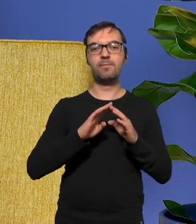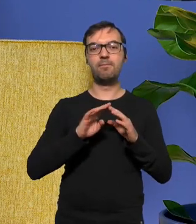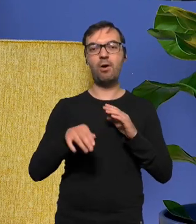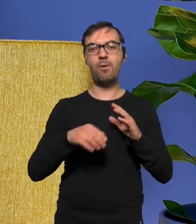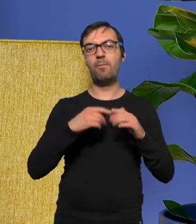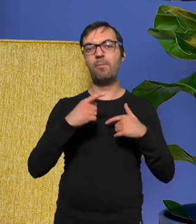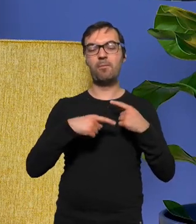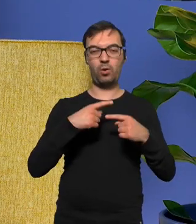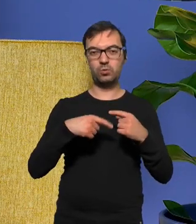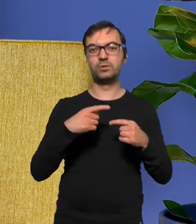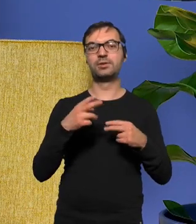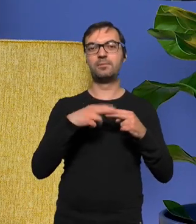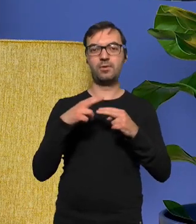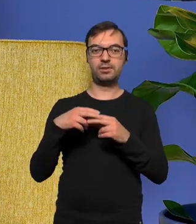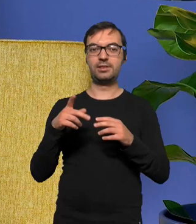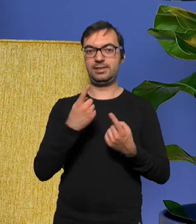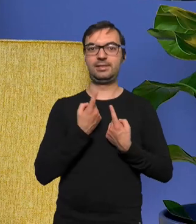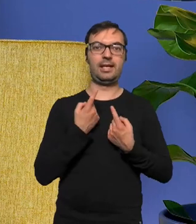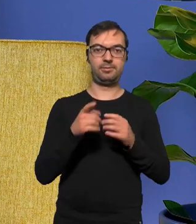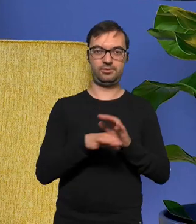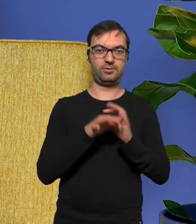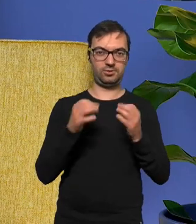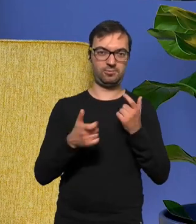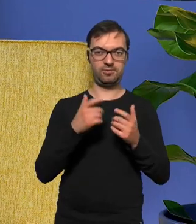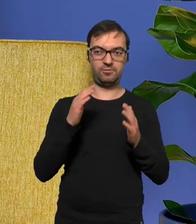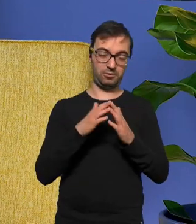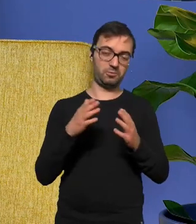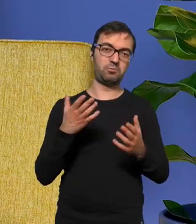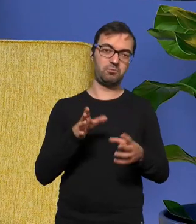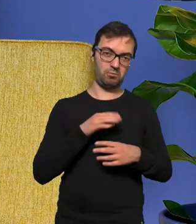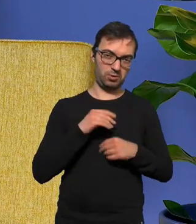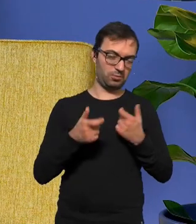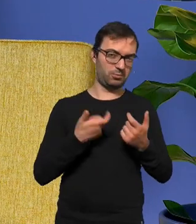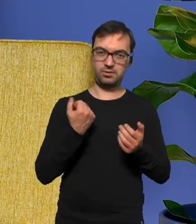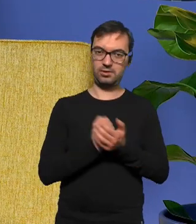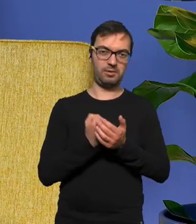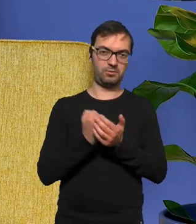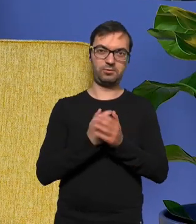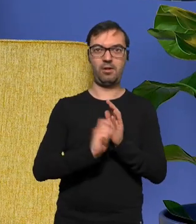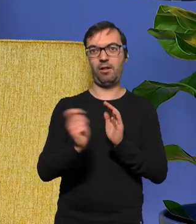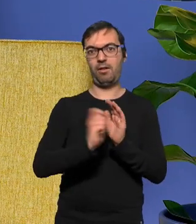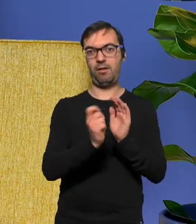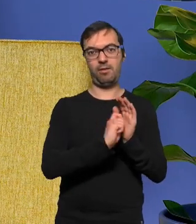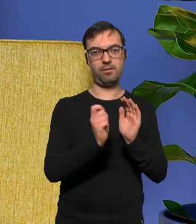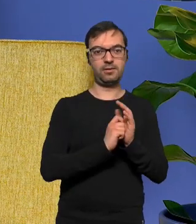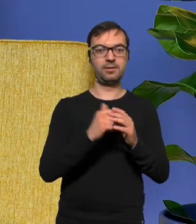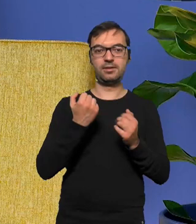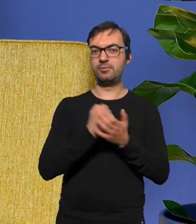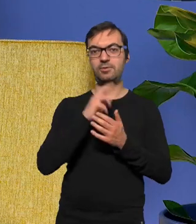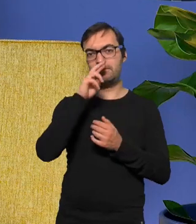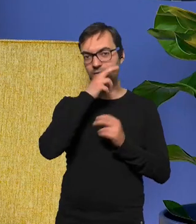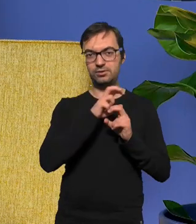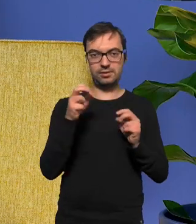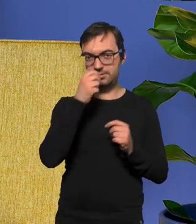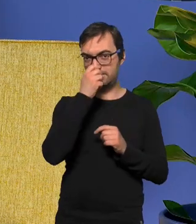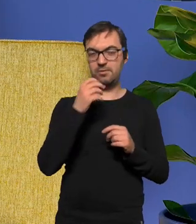że wszystko robiliśmy sami w domu do tej pory tak jest bo możemy nie musimy nigdzie jeździć i nie marnować czasu